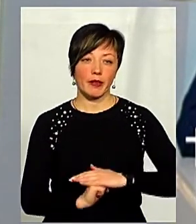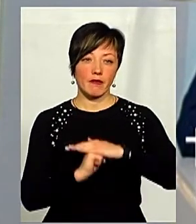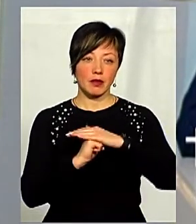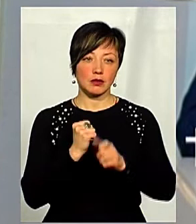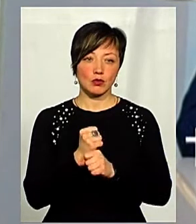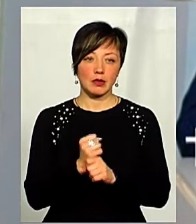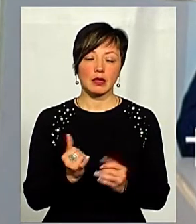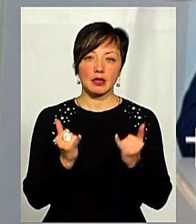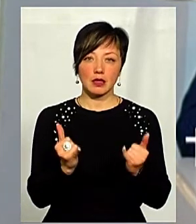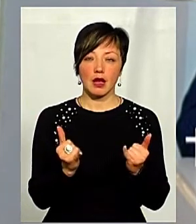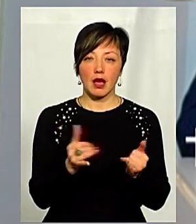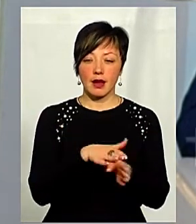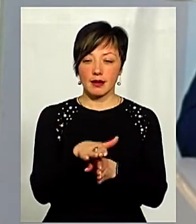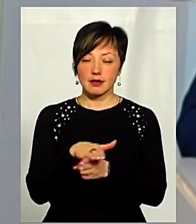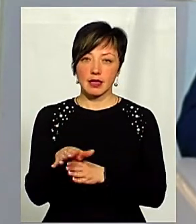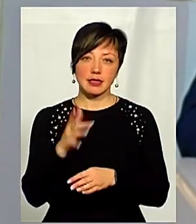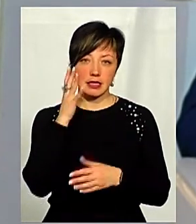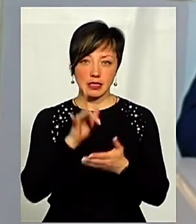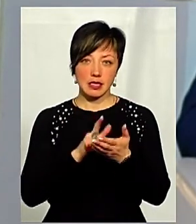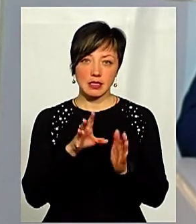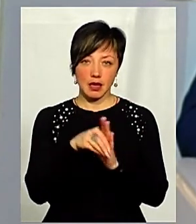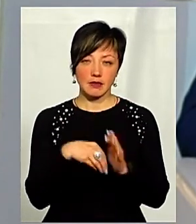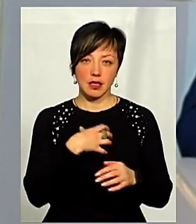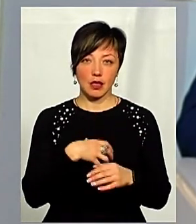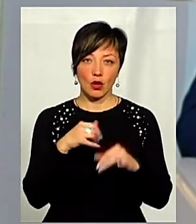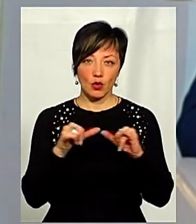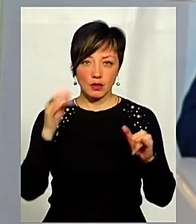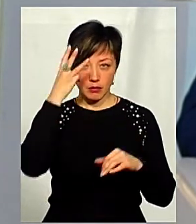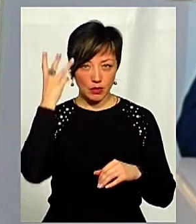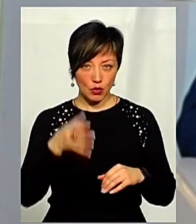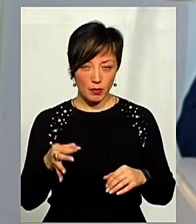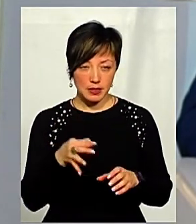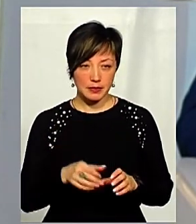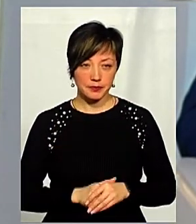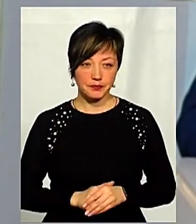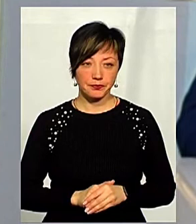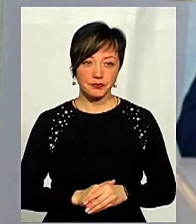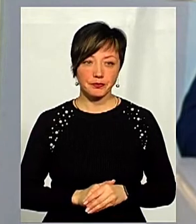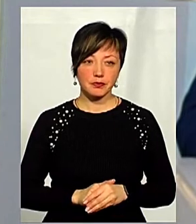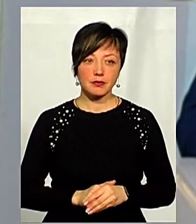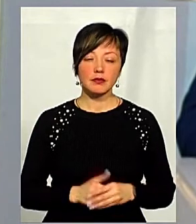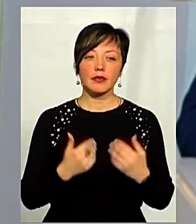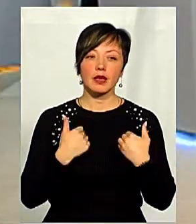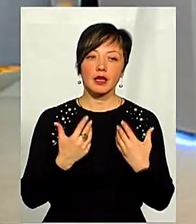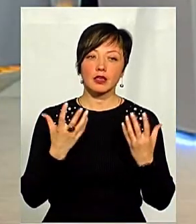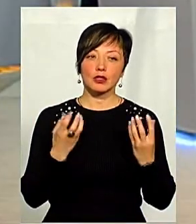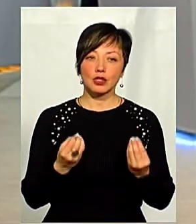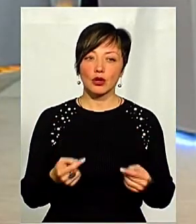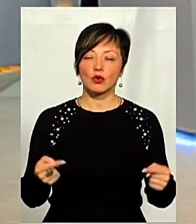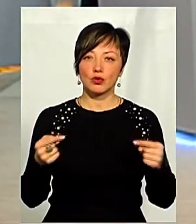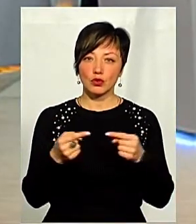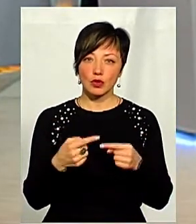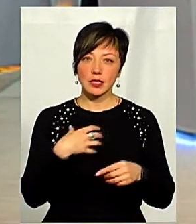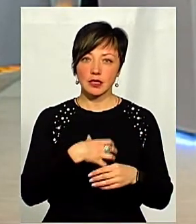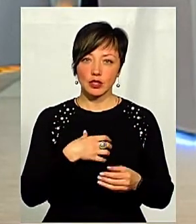для саме реалізації тих цілів, які закладені в стратегію розвитку Хмельницької області. Я ще уточню, що одна